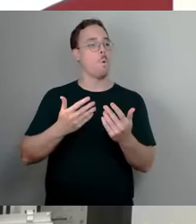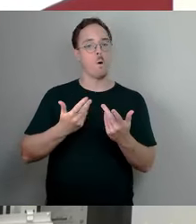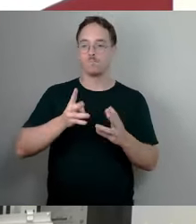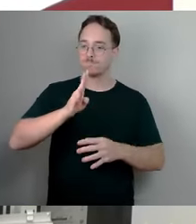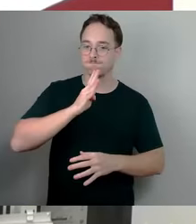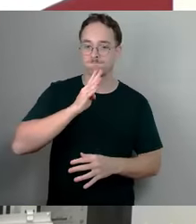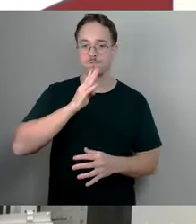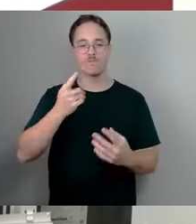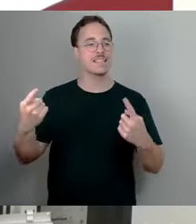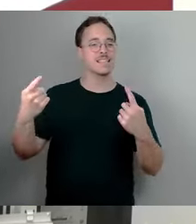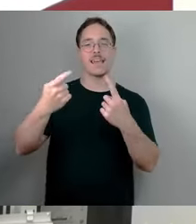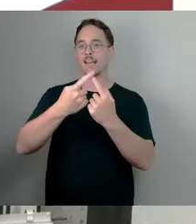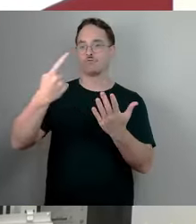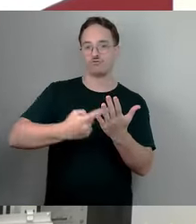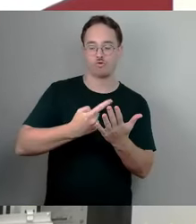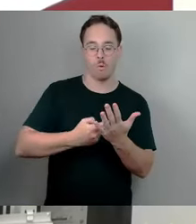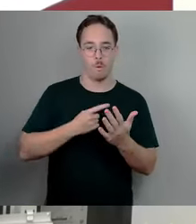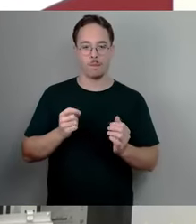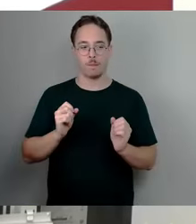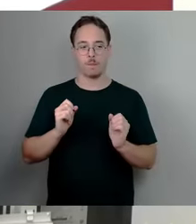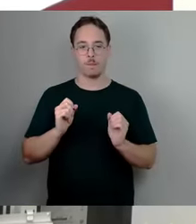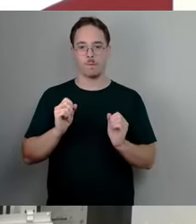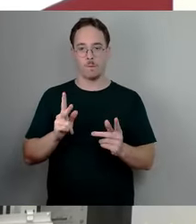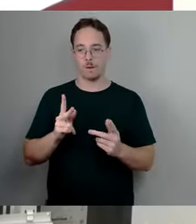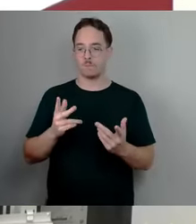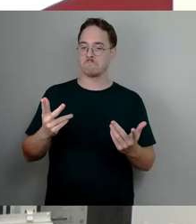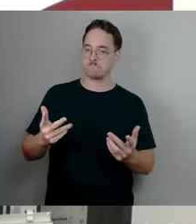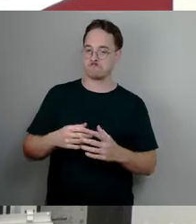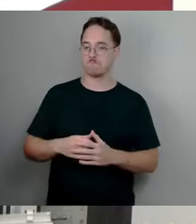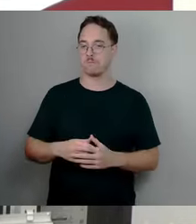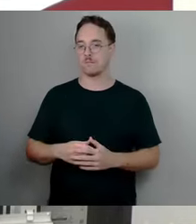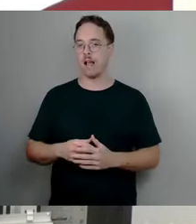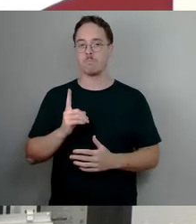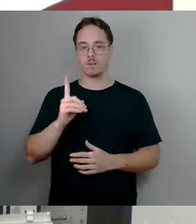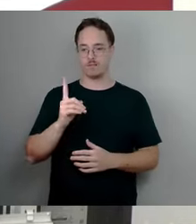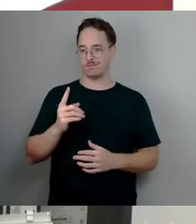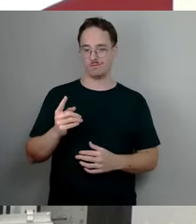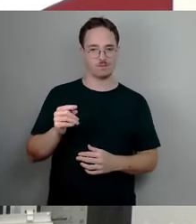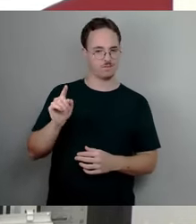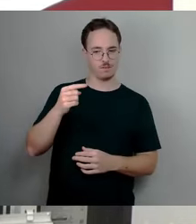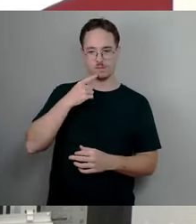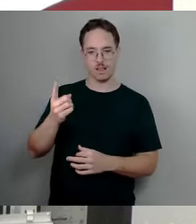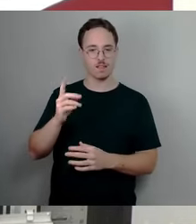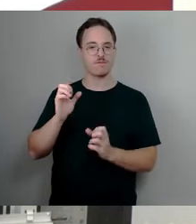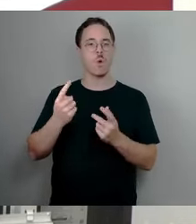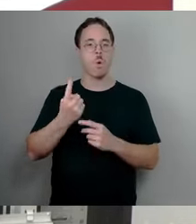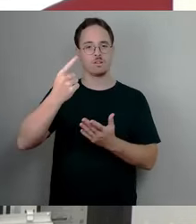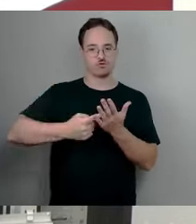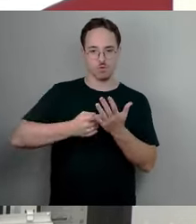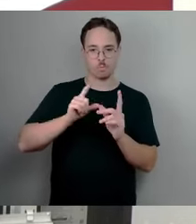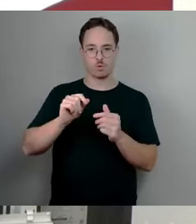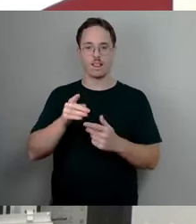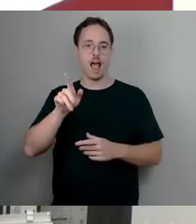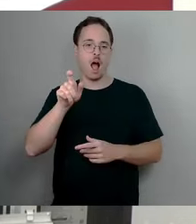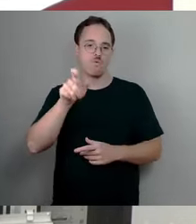entgegenhalten. Ich frage mich allerdings, ob die dahinterstehenden Behauptungen, dass eine höhere Steuer ja die Bürger belaste, dass das nicht am